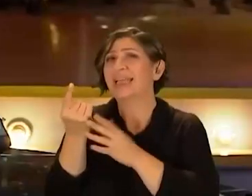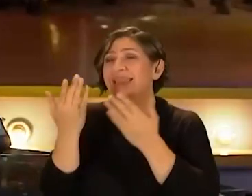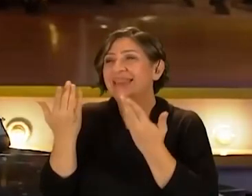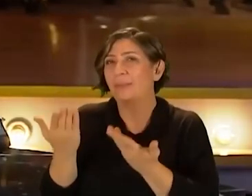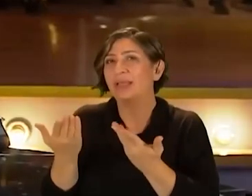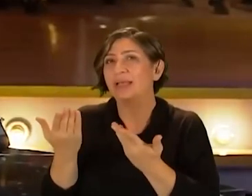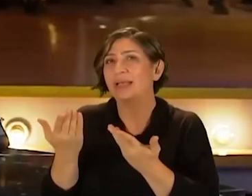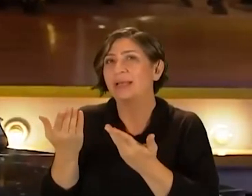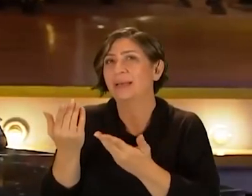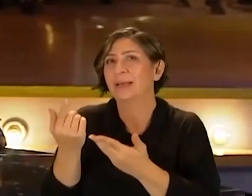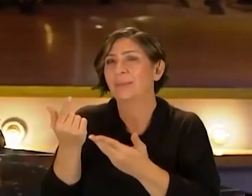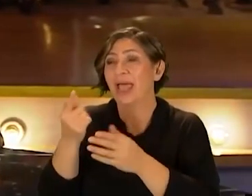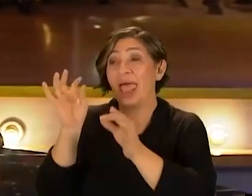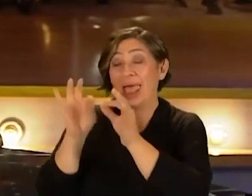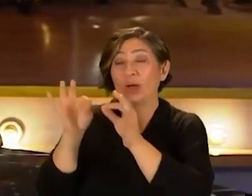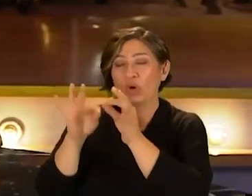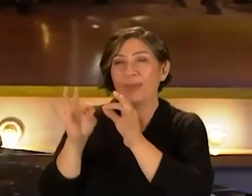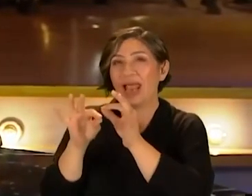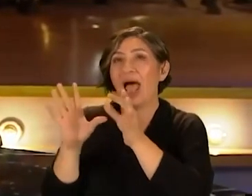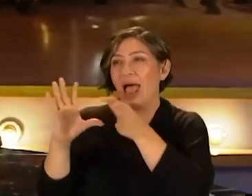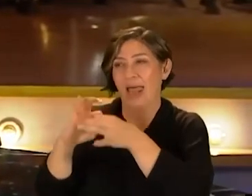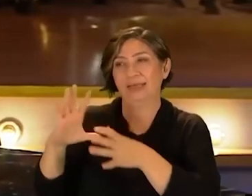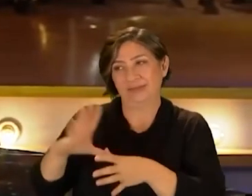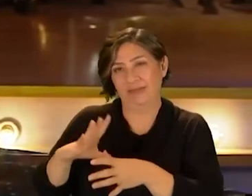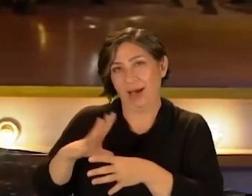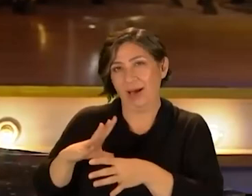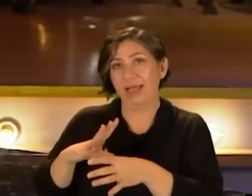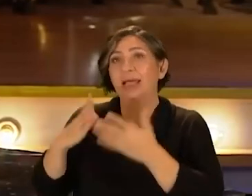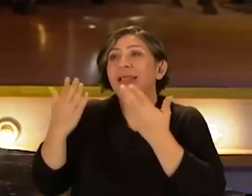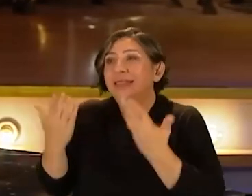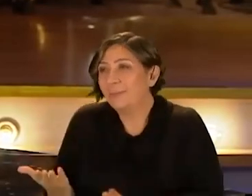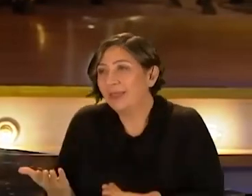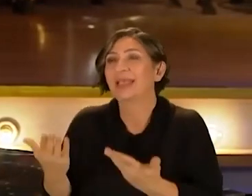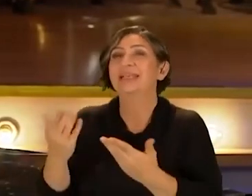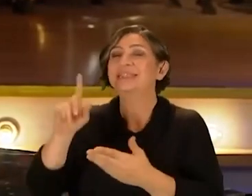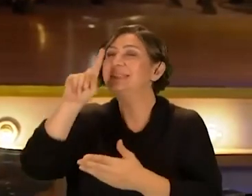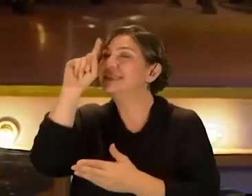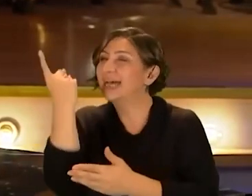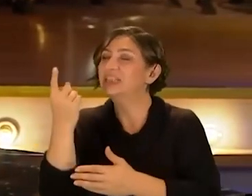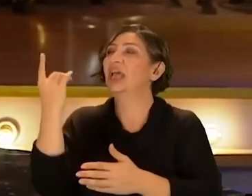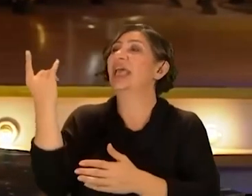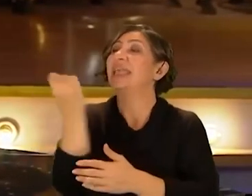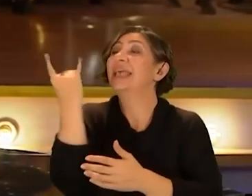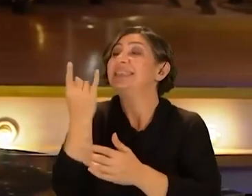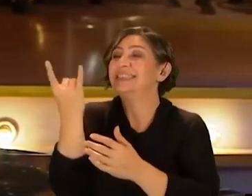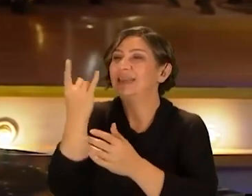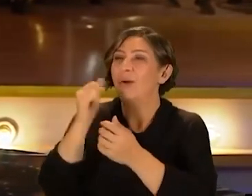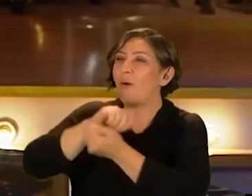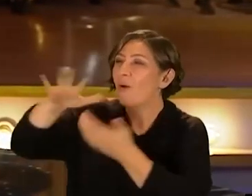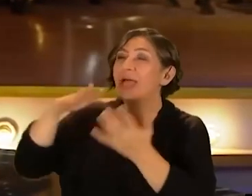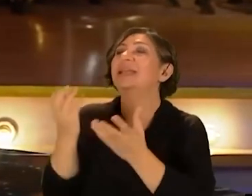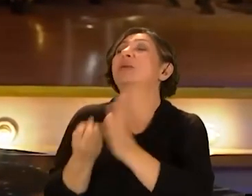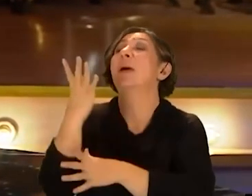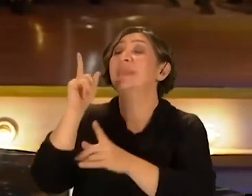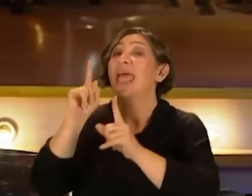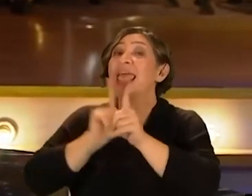tabii ki biraz ekonomiyle de alakası var. Evet. Ve tabii ki pek tabii. Sadece gezi yetmiyor. Tabii